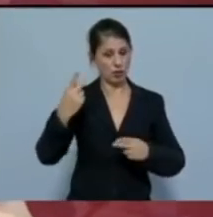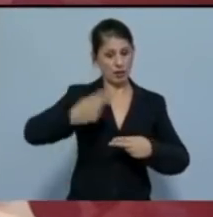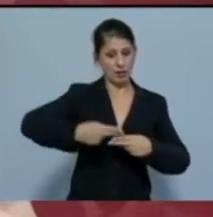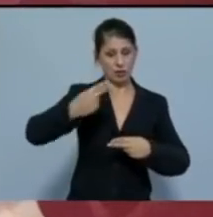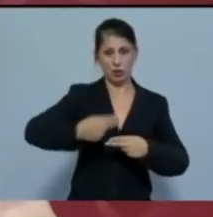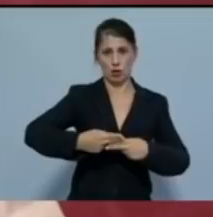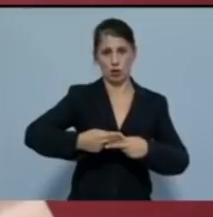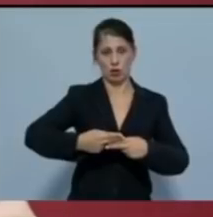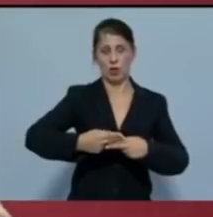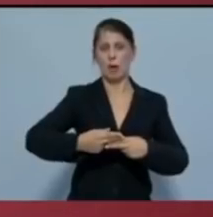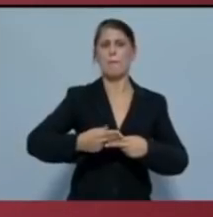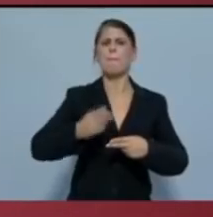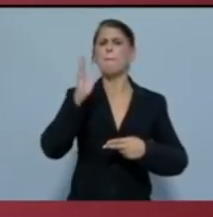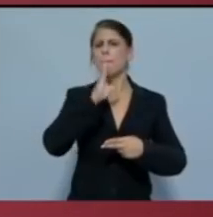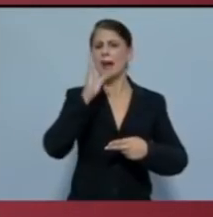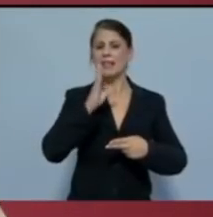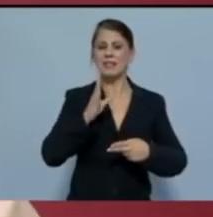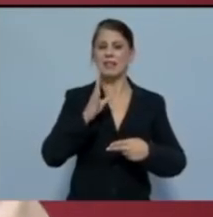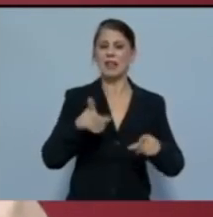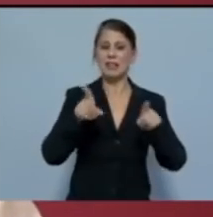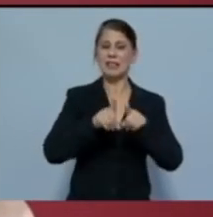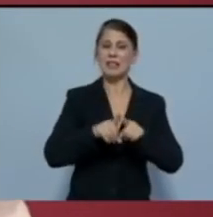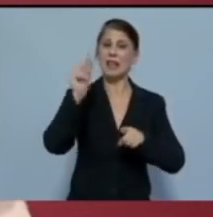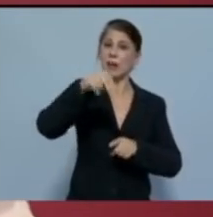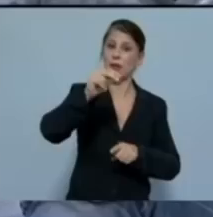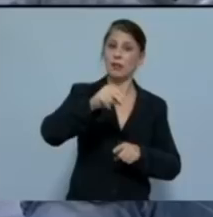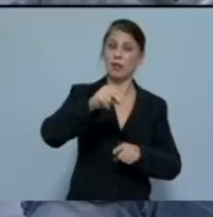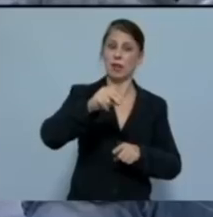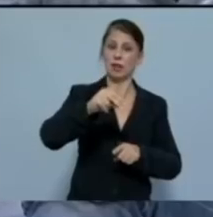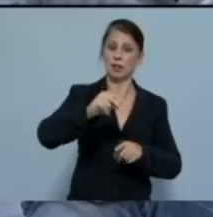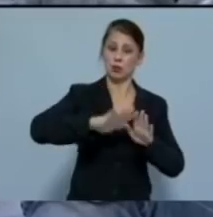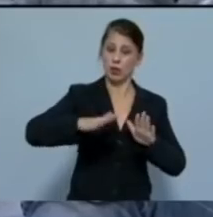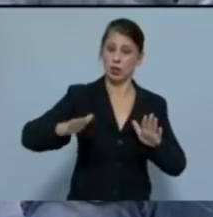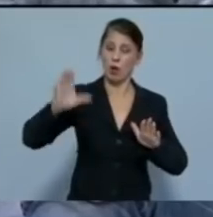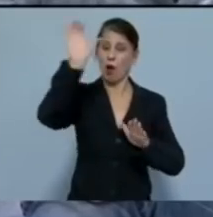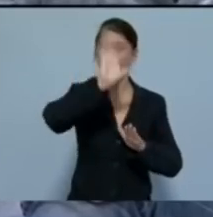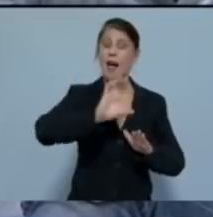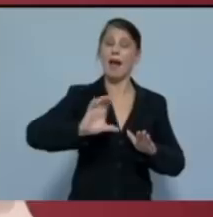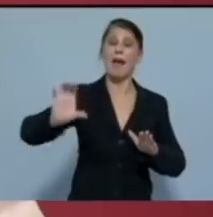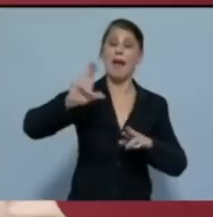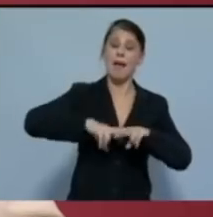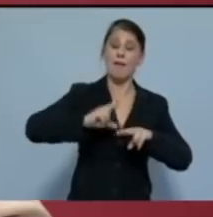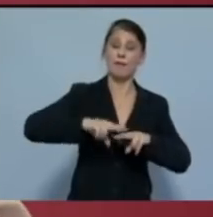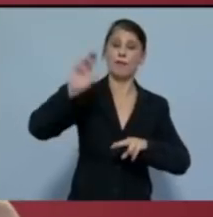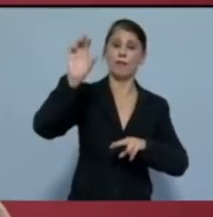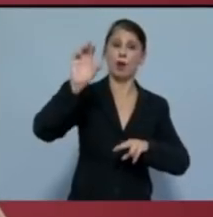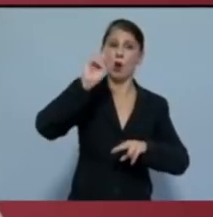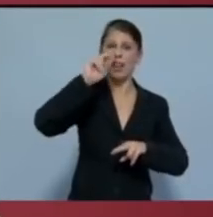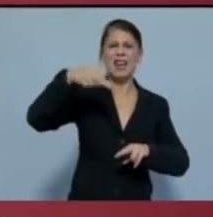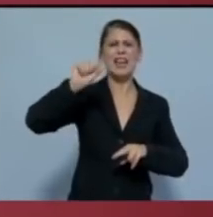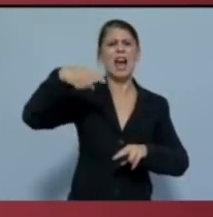παζάρια συνεκμετάλλευσης του Αιγαίου υπό ευρωενατολική ομπρέλα. Ο αγώνας αυτός